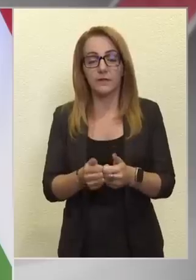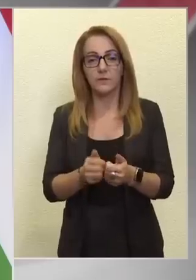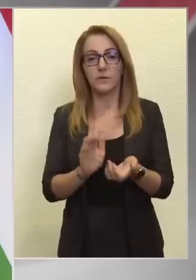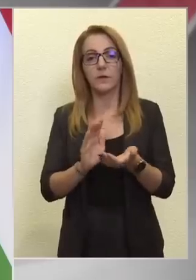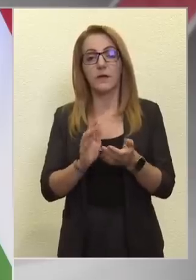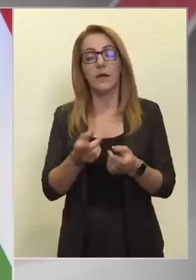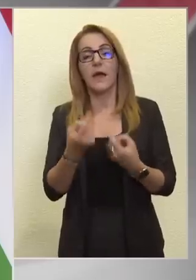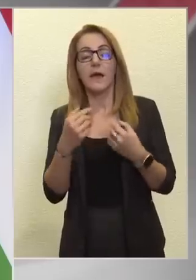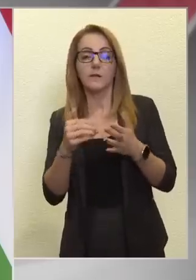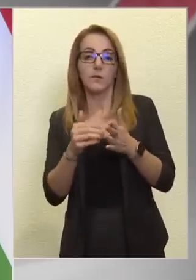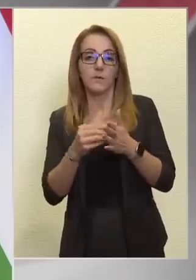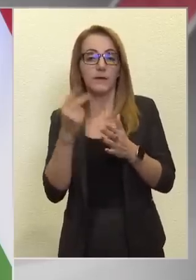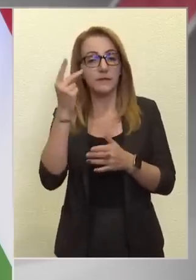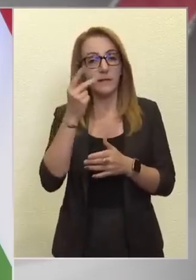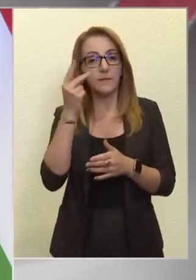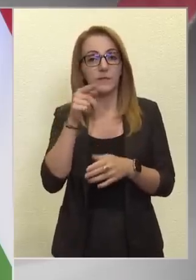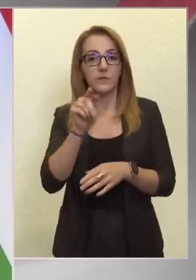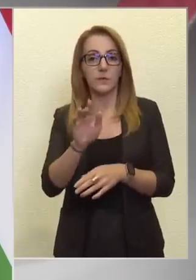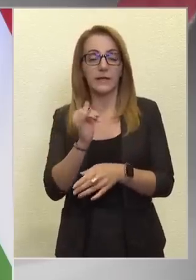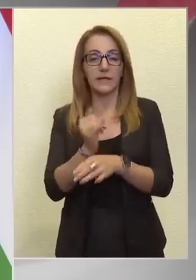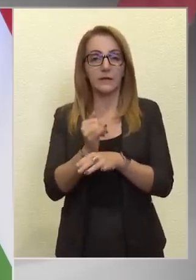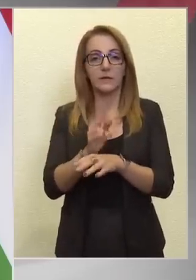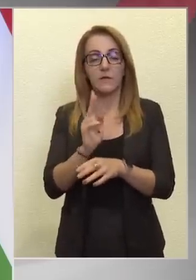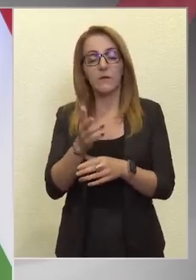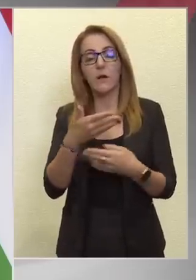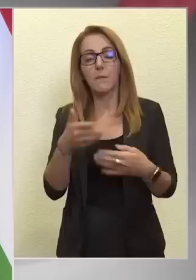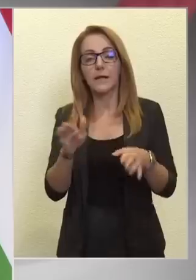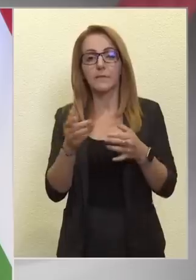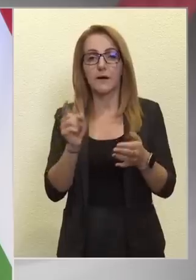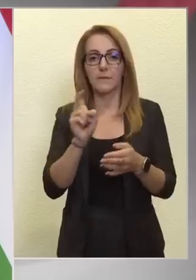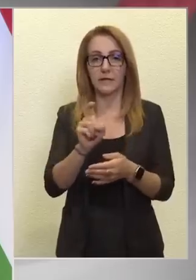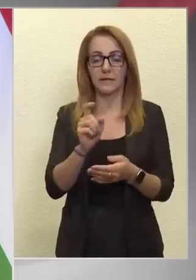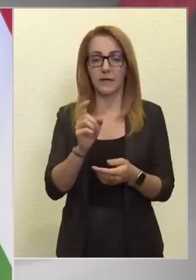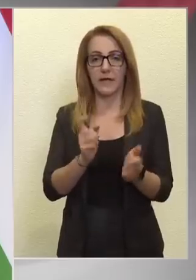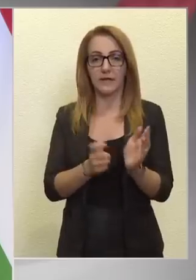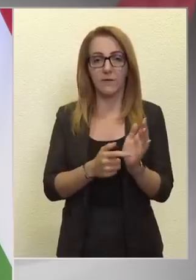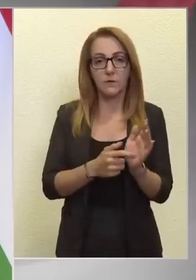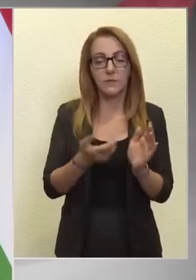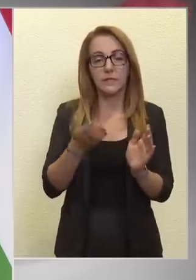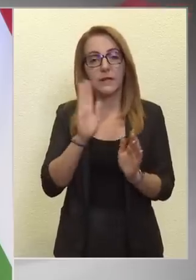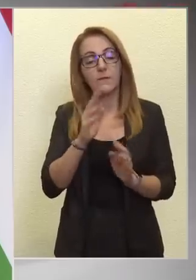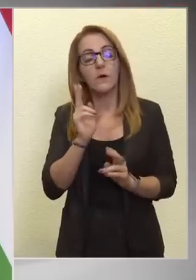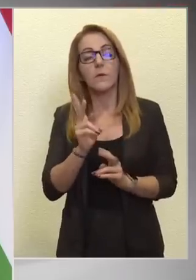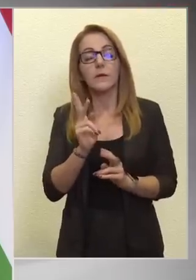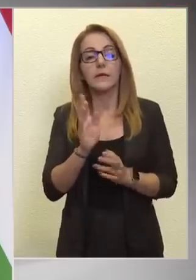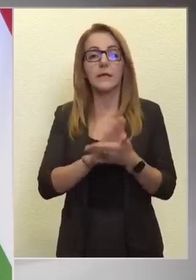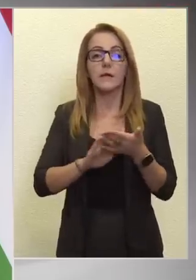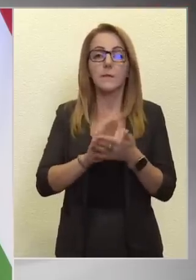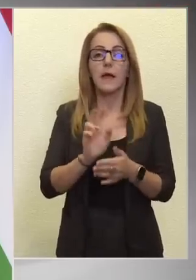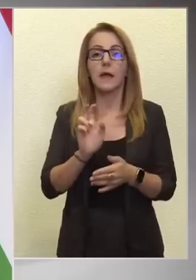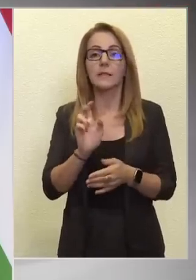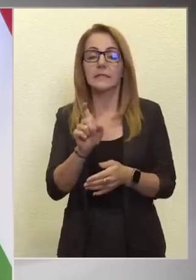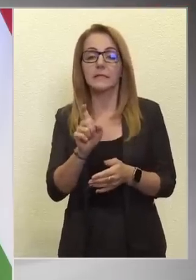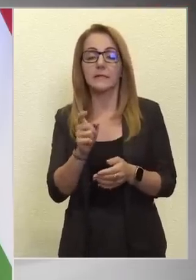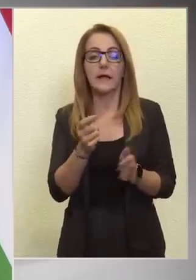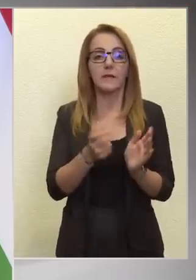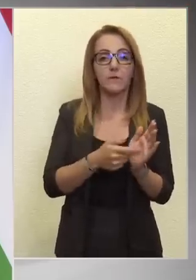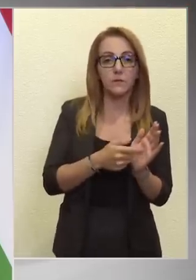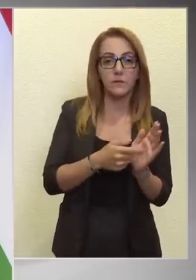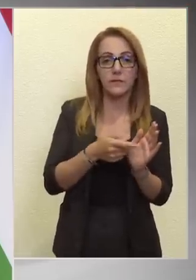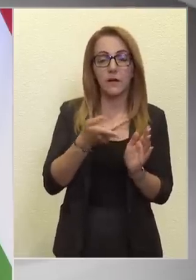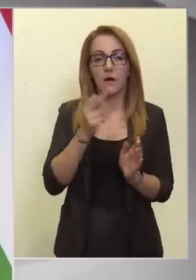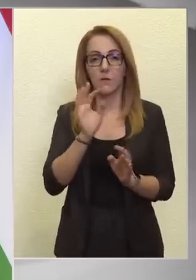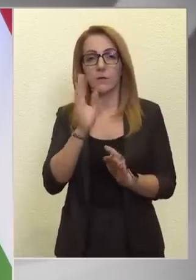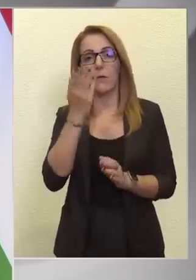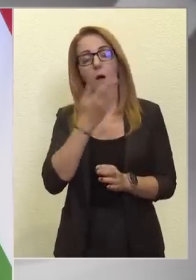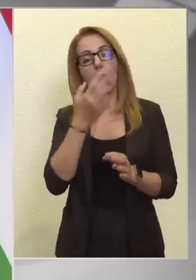minden esetben? ettől még tervezetően, meg igaza van, hogyha bárki bármilyen linkre hivatkozik, nem tudom ki, és milyen linkre hivatkozott, de ha bárki bármilyen linkre hivatkozik, akkor az jó,